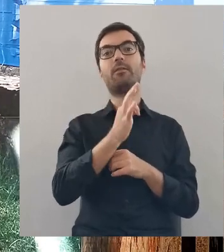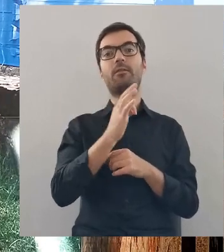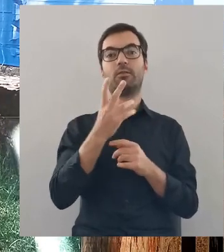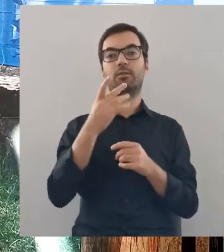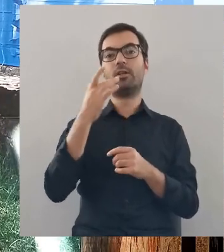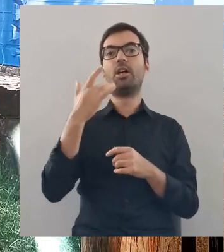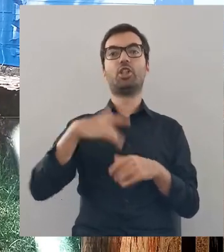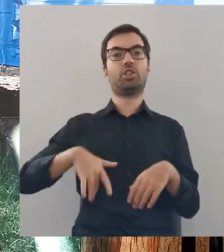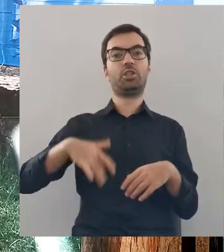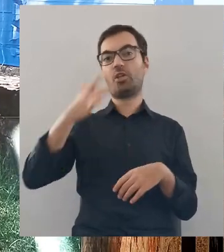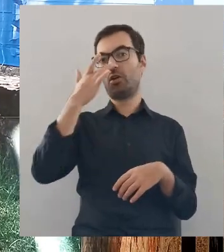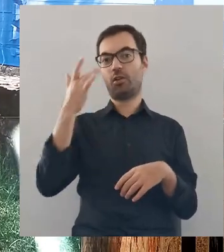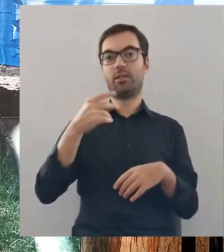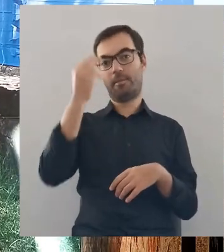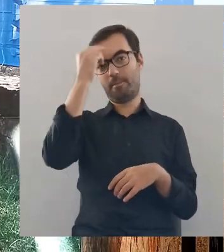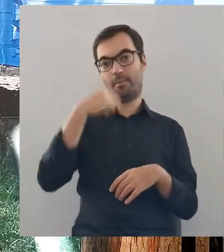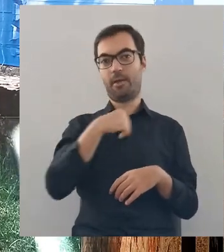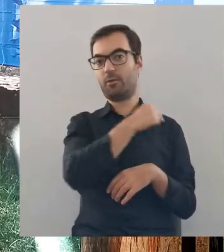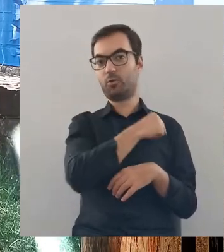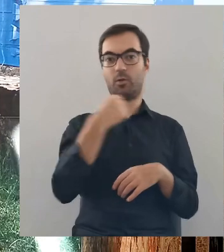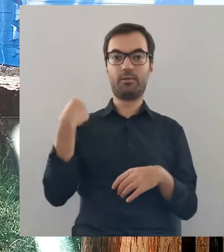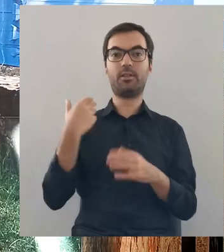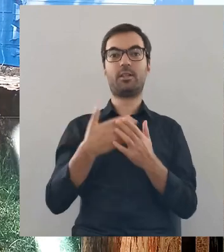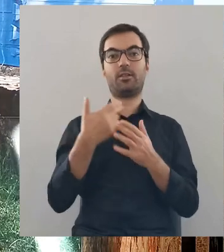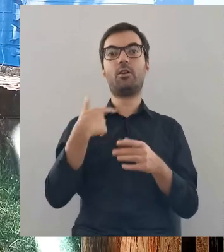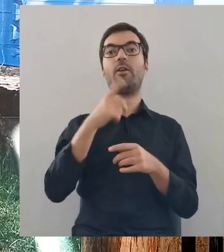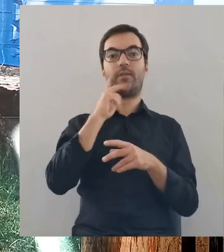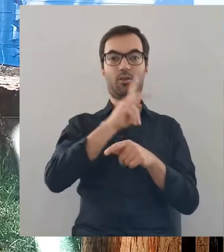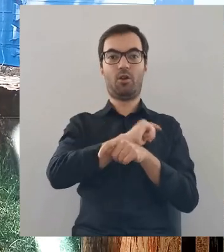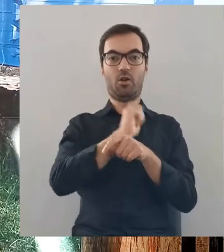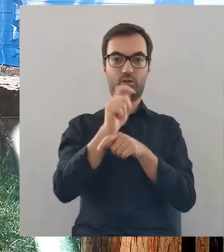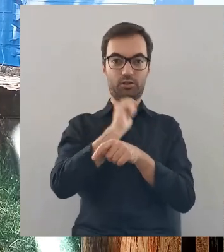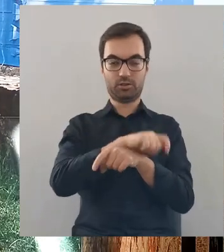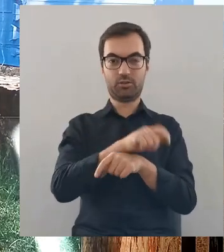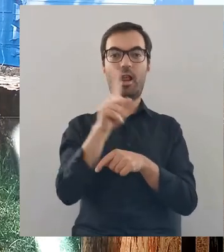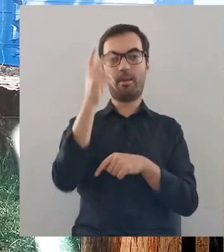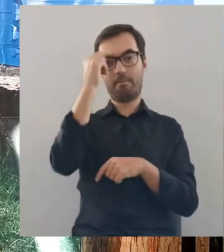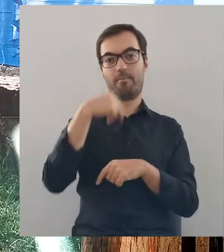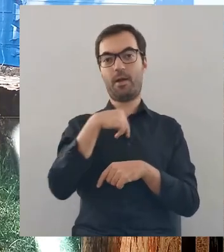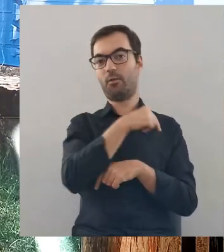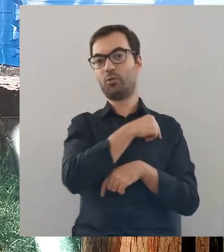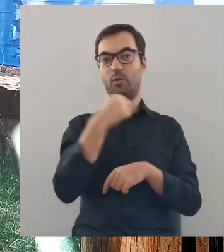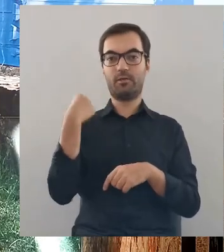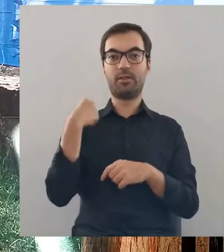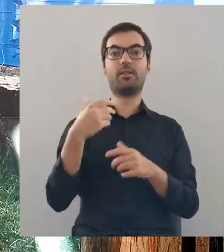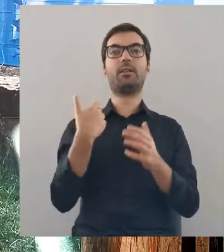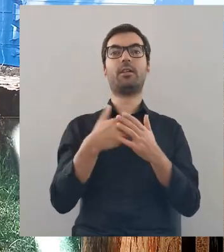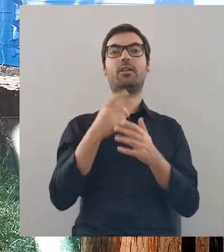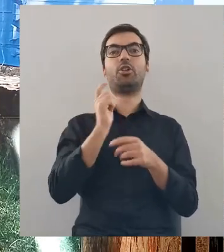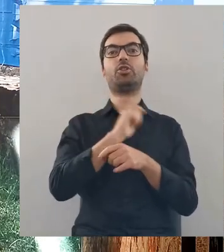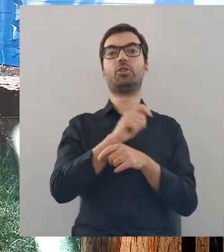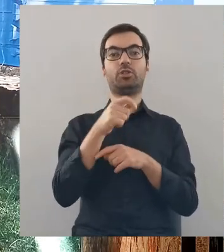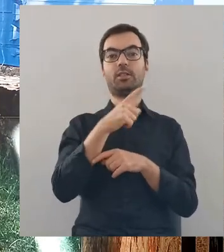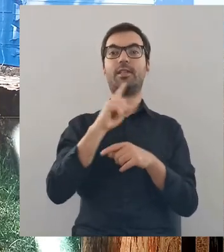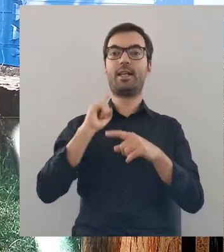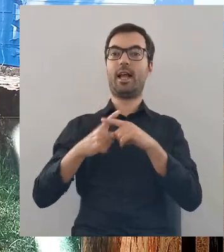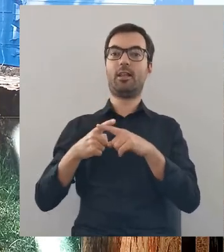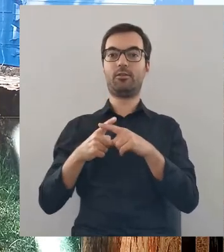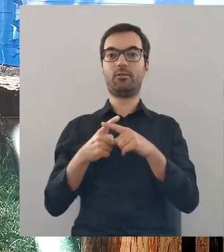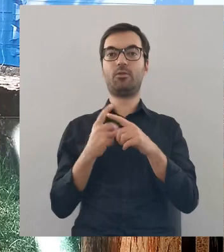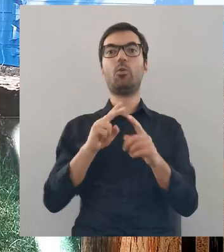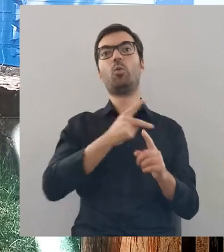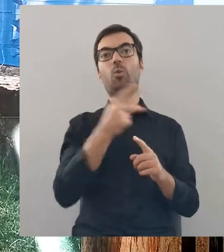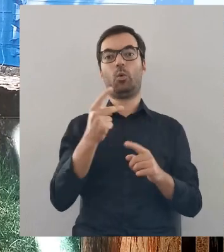jego matką była ruska księżniczka, prawosławna i w obrządku prawosławnym go ochrzciła, więc ten chrzest w